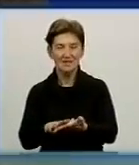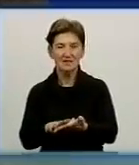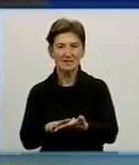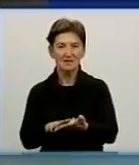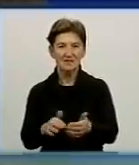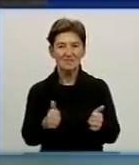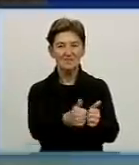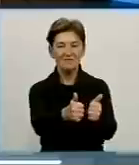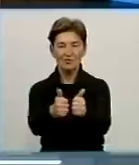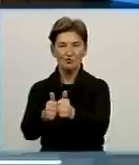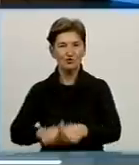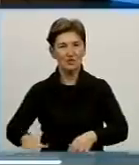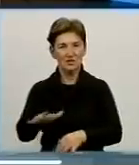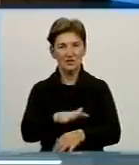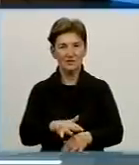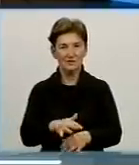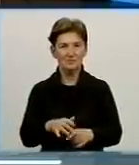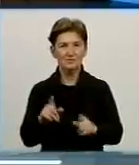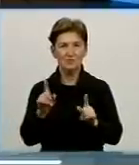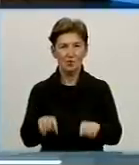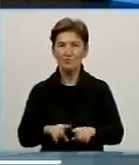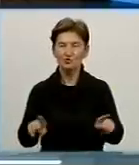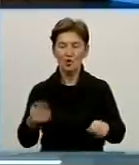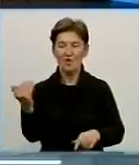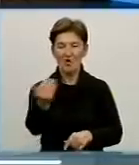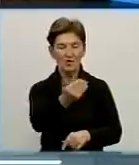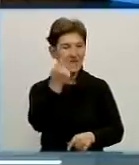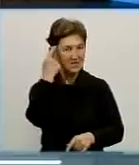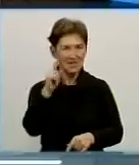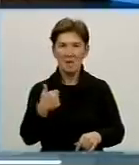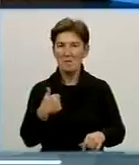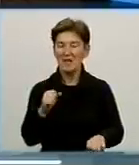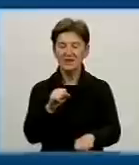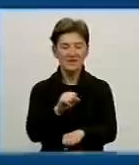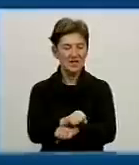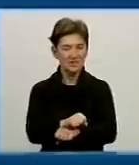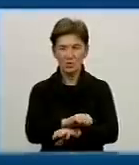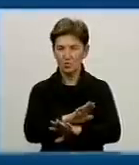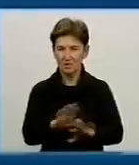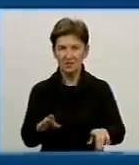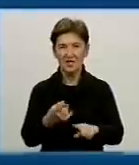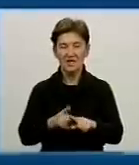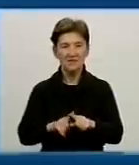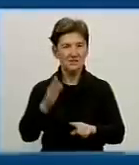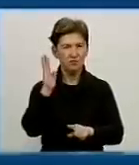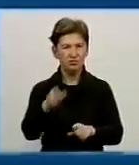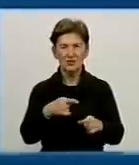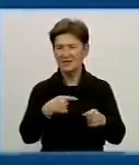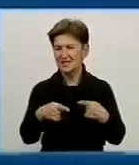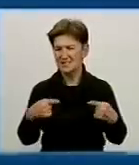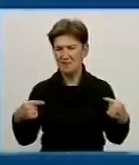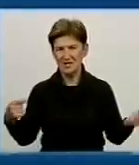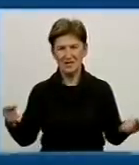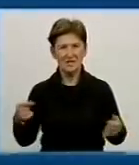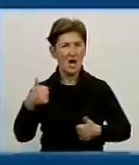навколишню територію? Активно беруть участь, тому що вони знають, що ці проєкти ми не зупинимося на досягнутому, це будуть потім різноманітні конкурси,